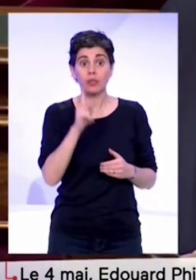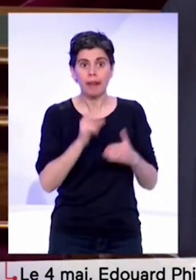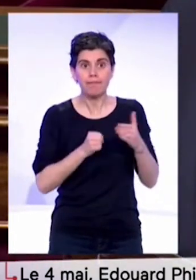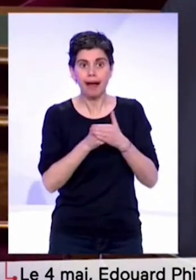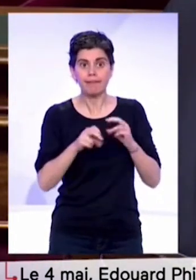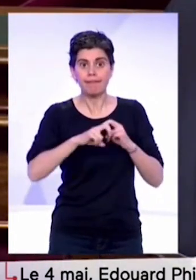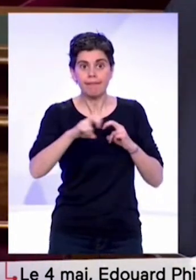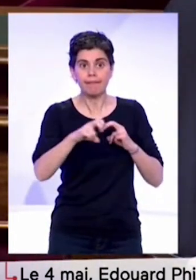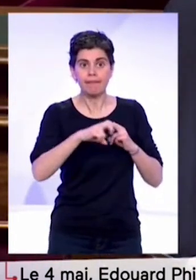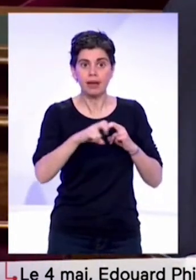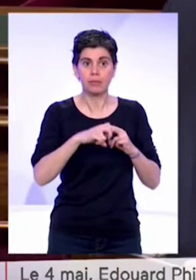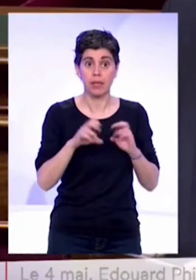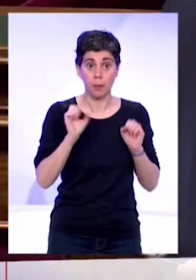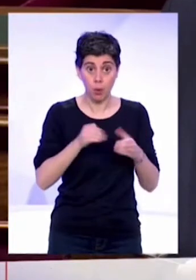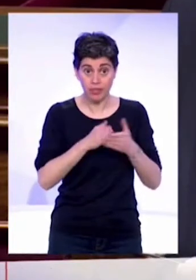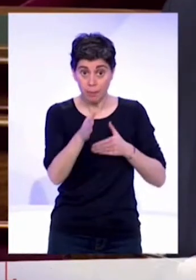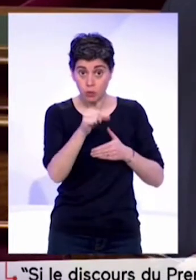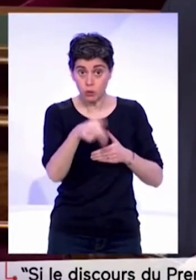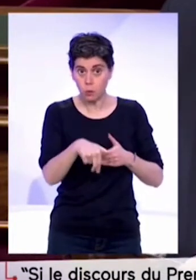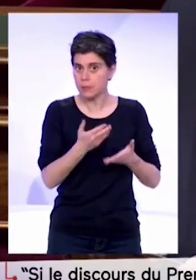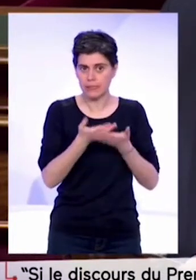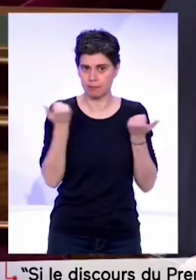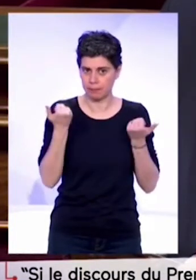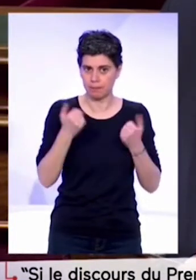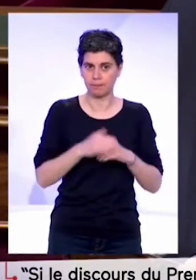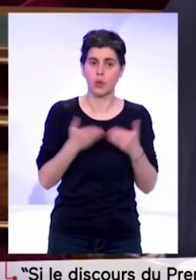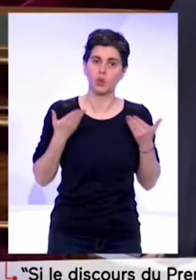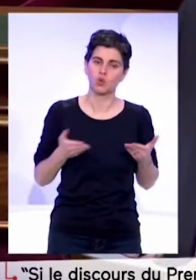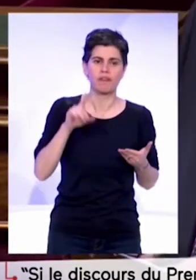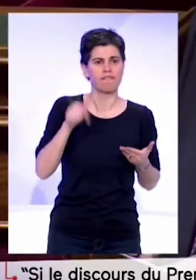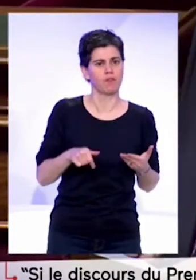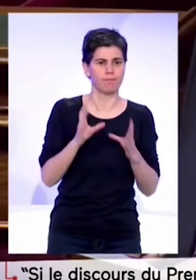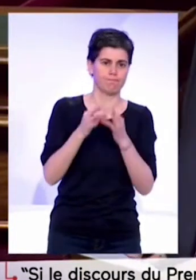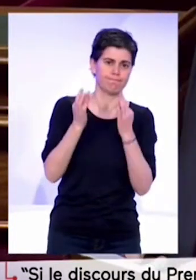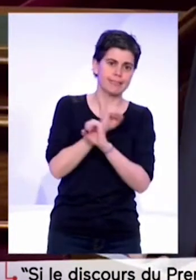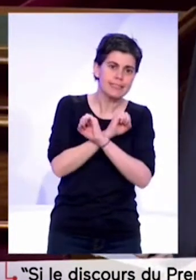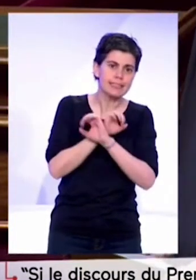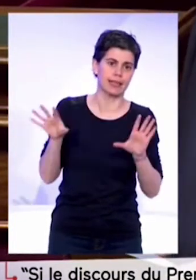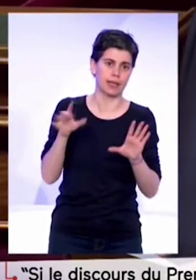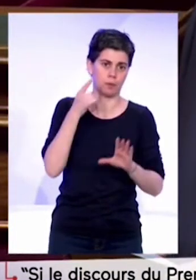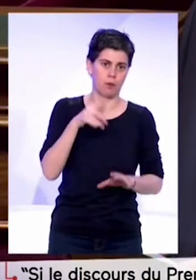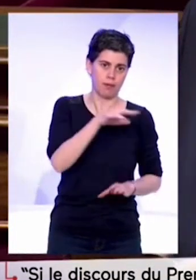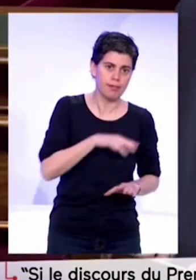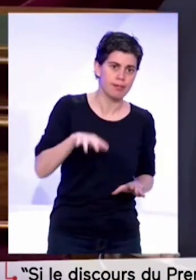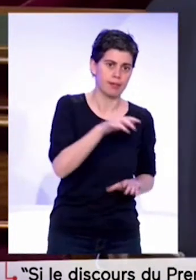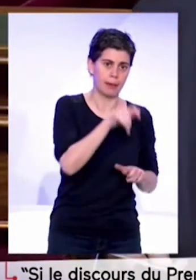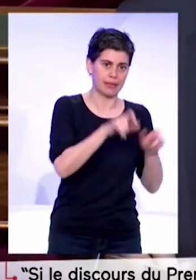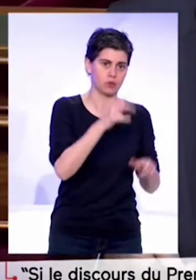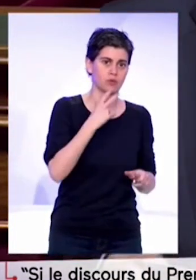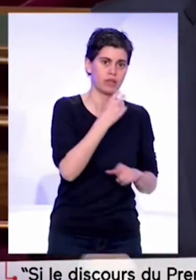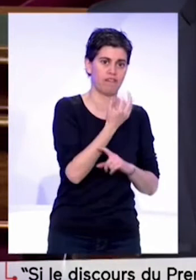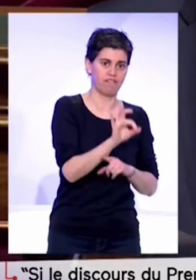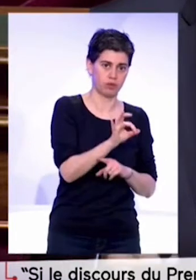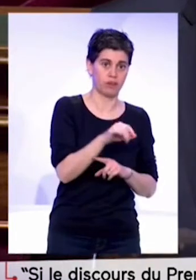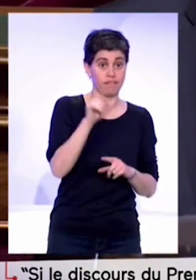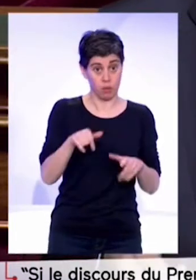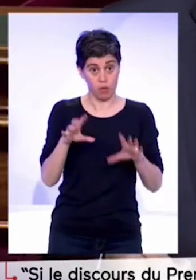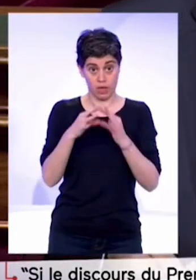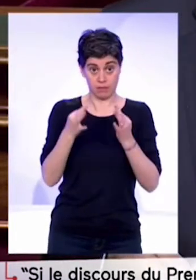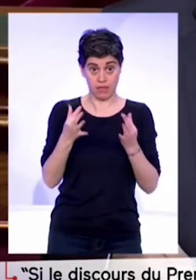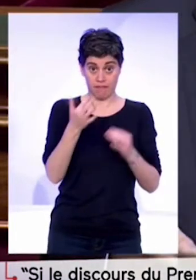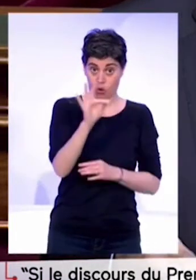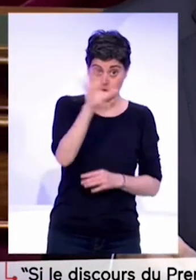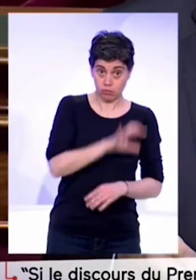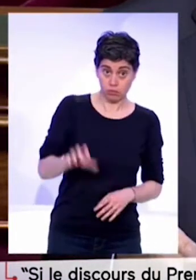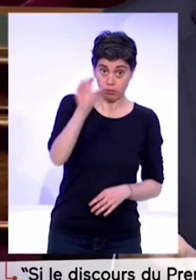pourra aller beaucoup plus loin ? Aujourd'hui, il y a besoin de visibilité et il y a besoin de davantage de déclinaisons territoriales, sinon à quoi